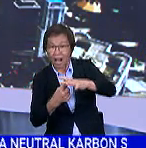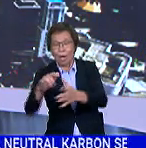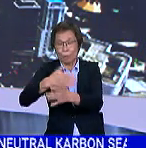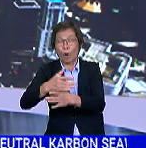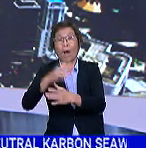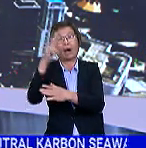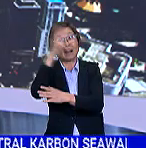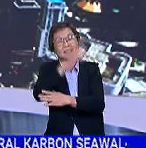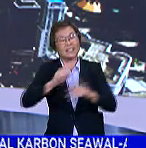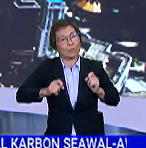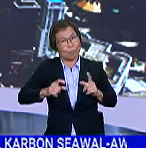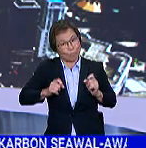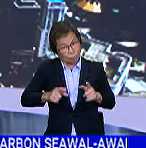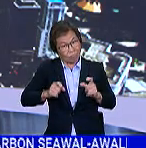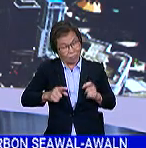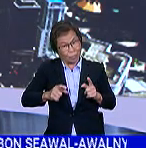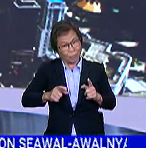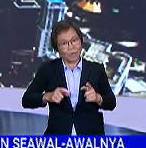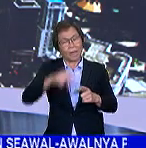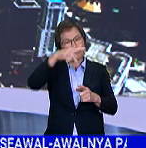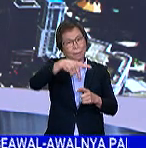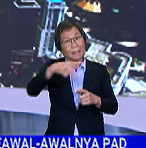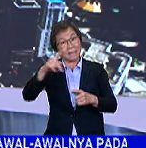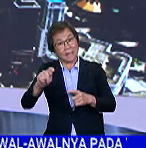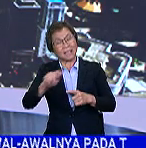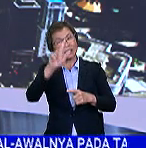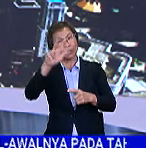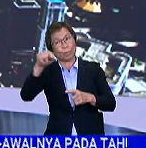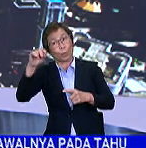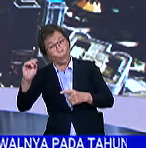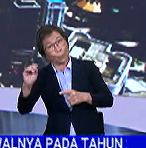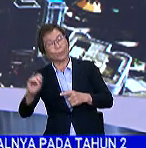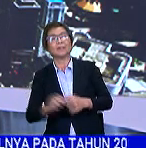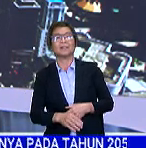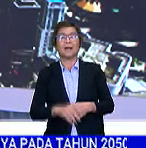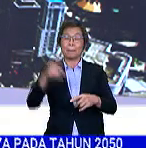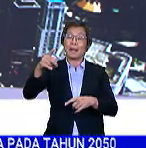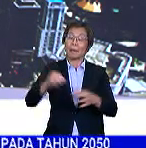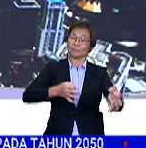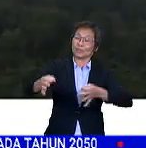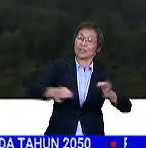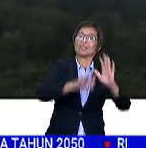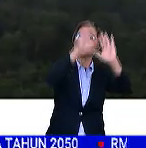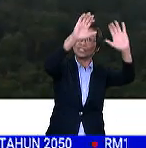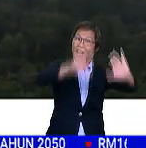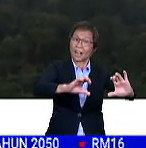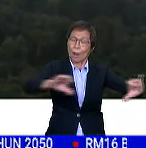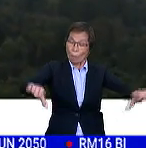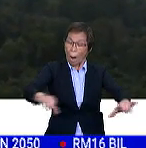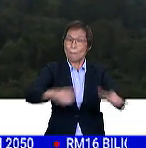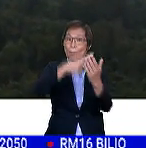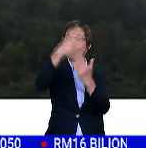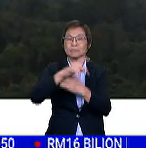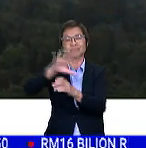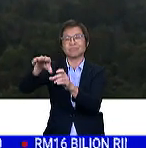swasta atau Public Private Partnership PPP 3.0. Jelas Perdana Menteri, model pelaksanaan projek tidak akan